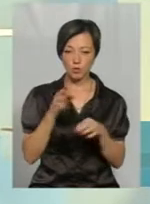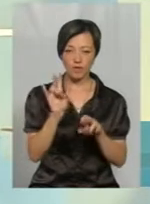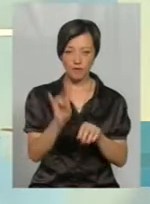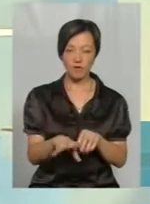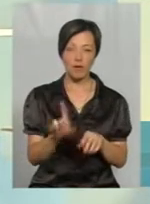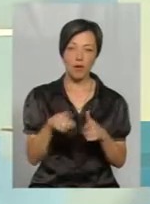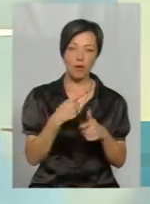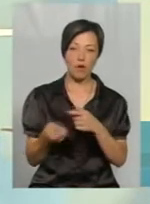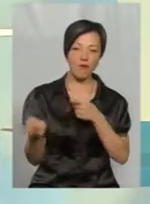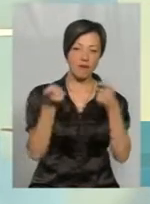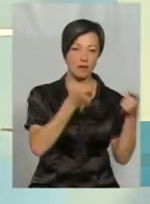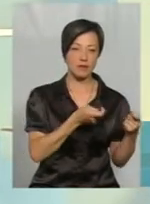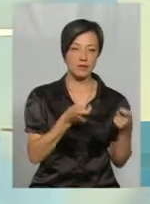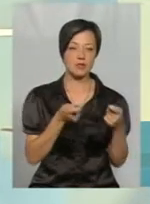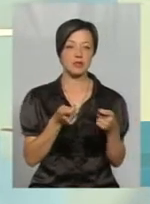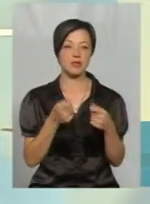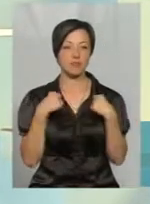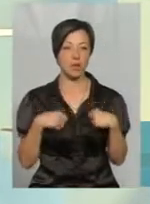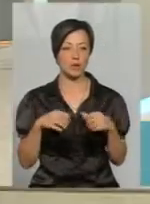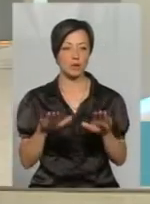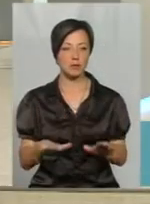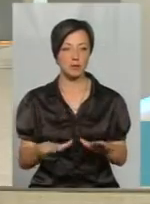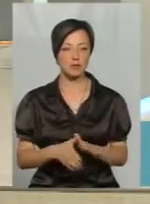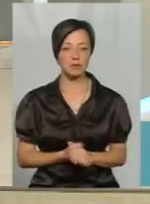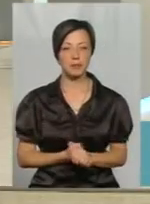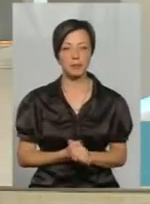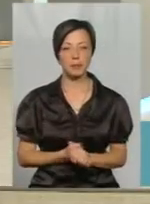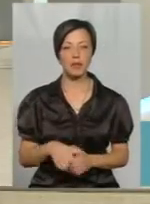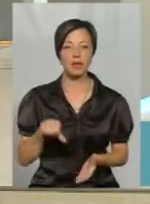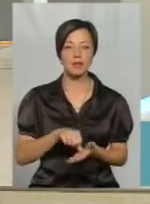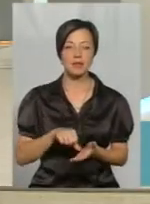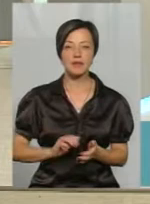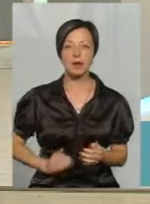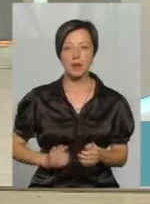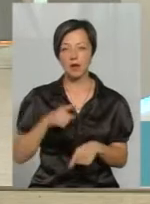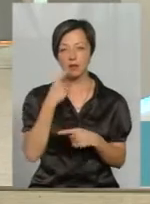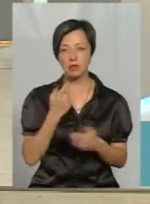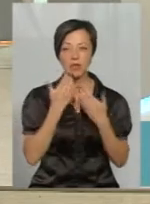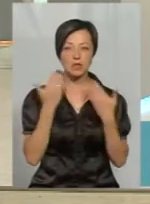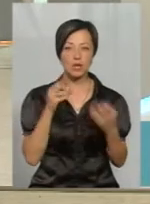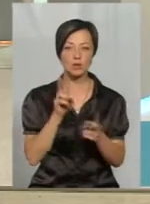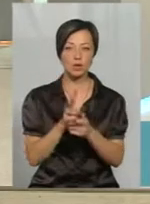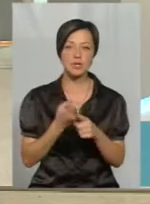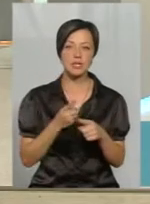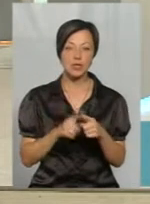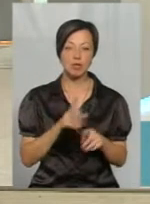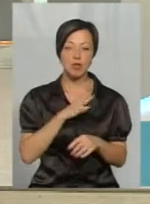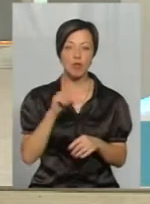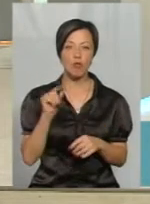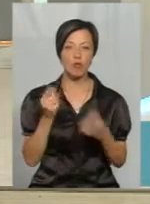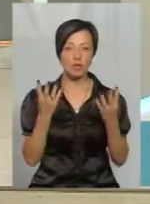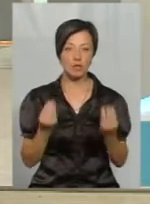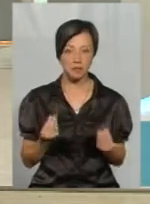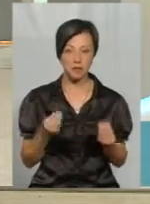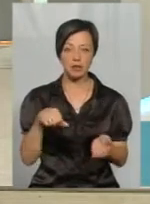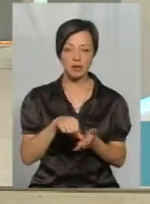або вивезти їх в безпечний місць. Представник компанії казав про останню зустріч, це якраз та, що була в понеділок, в